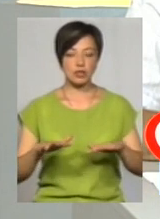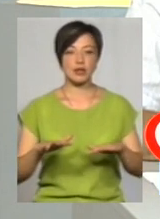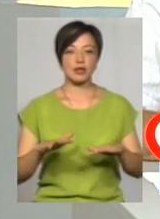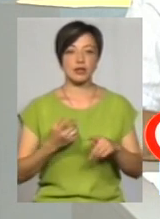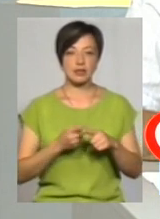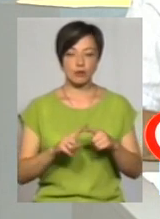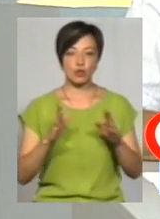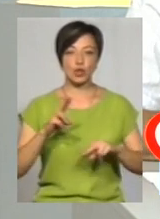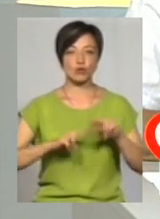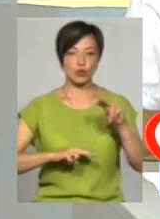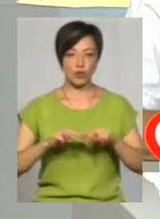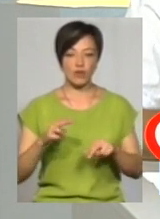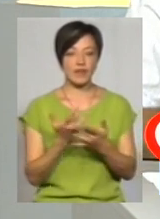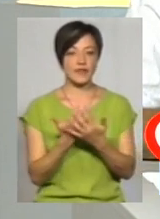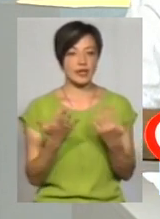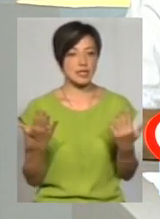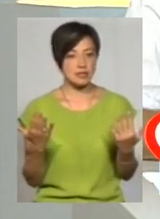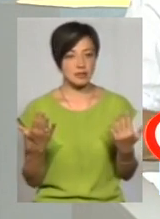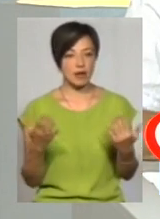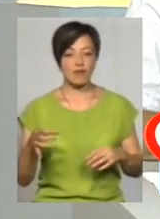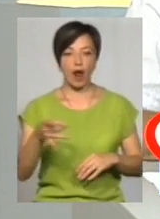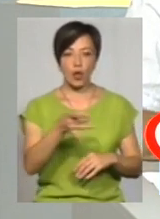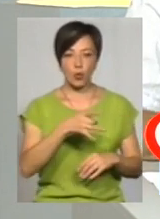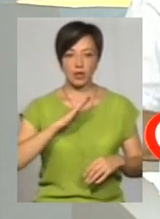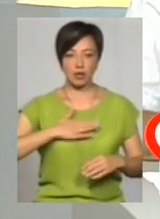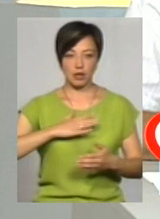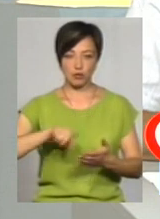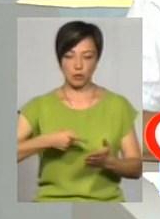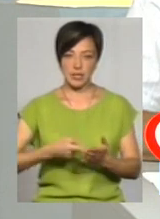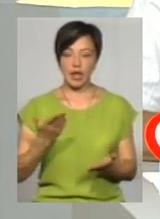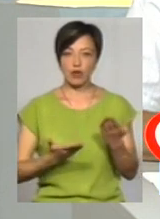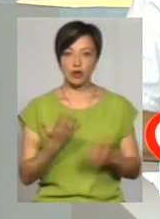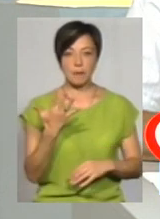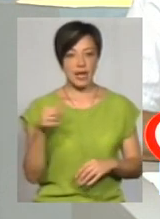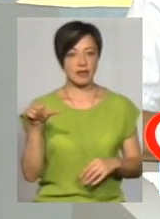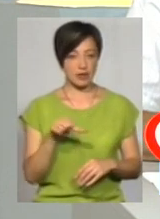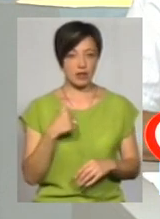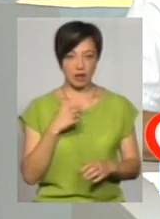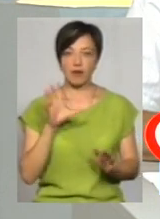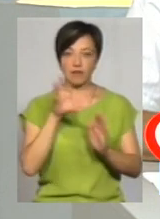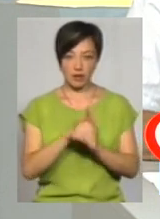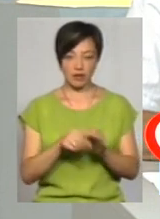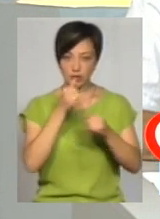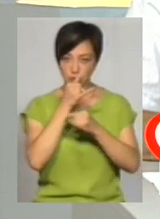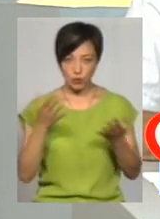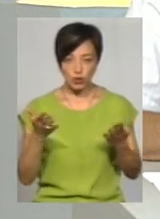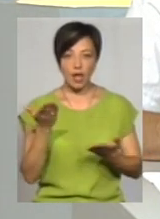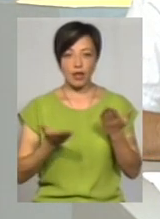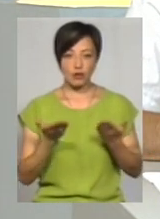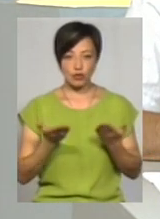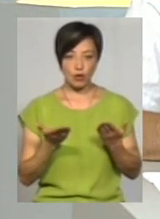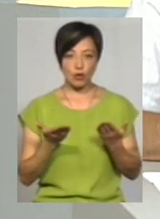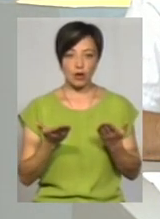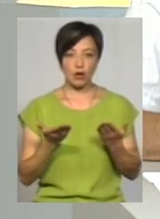майданчика, і будуть збинувані в різних районах нашого міста. Якщо в 5 хвилин, я, по-моєму, вкластися, не зможу, якщо нам